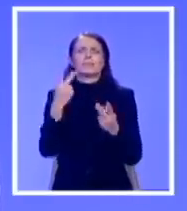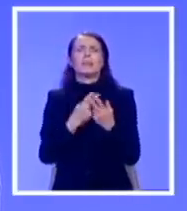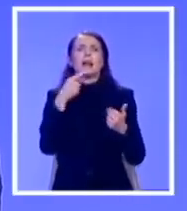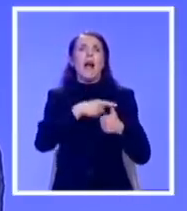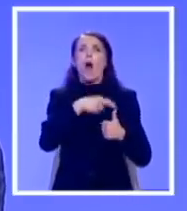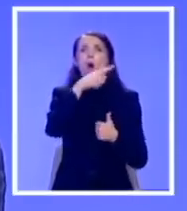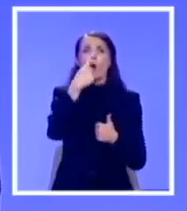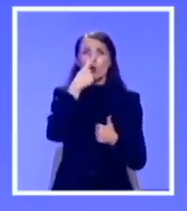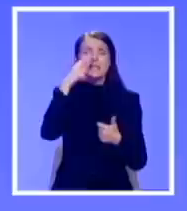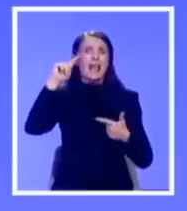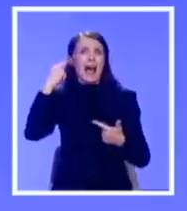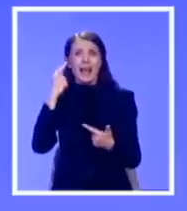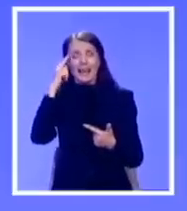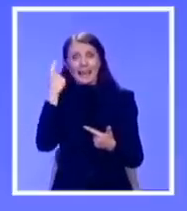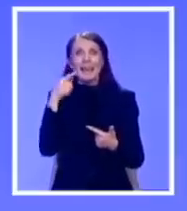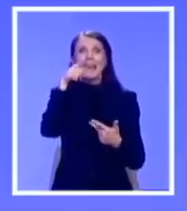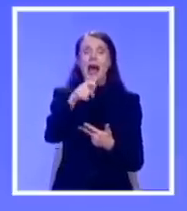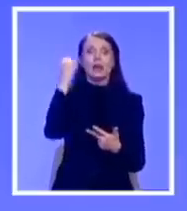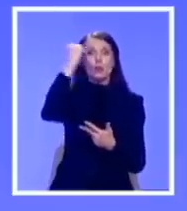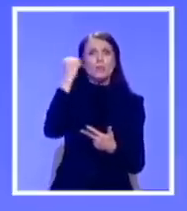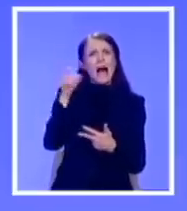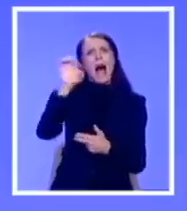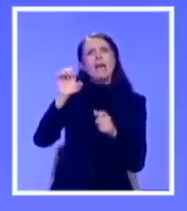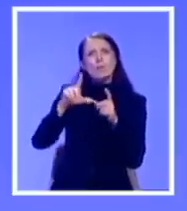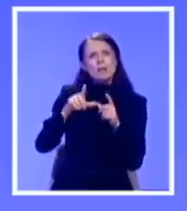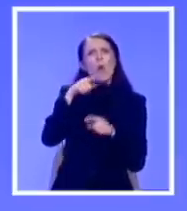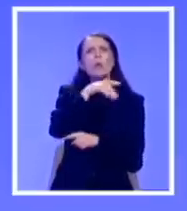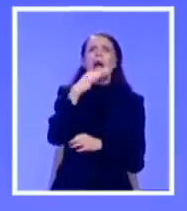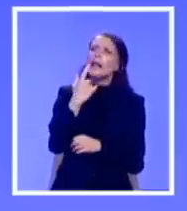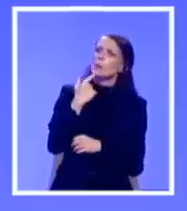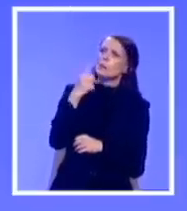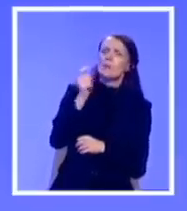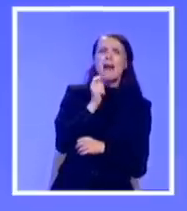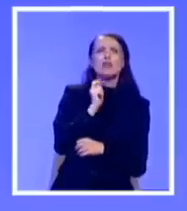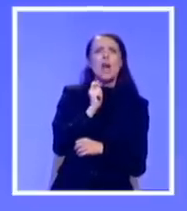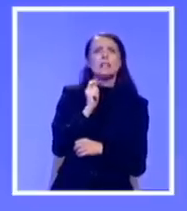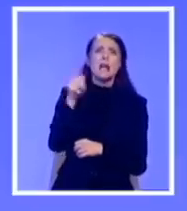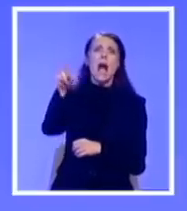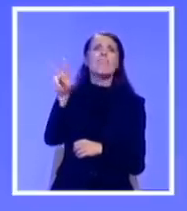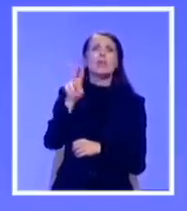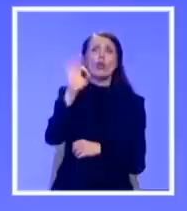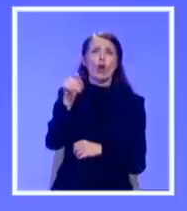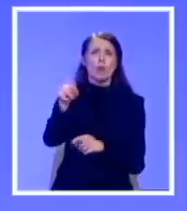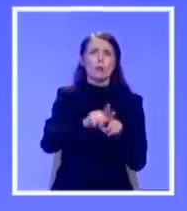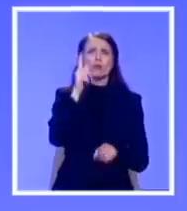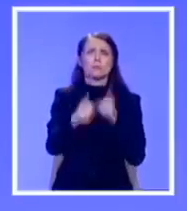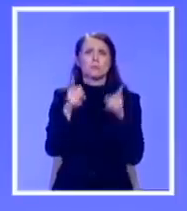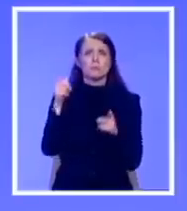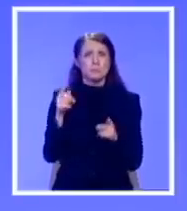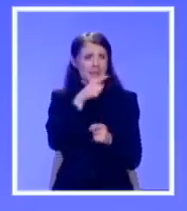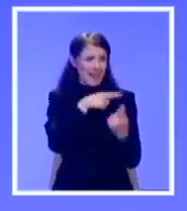Što se Evropski unije tiče jedinim svjedopada Mađarska, odnosno režim Viktora Orbana. Njih ne zanimaju zemlje Evropski unije kao ni sama EU,